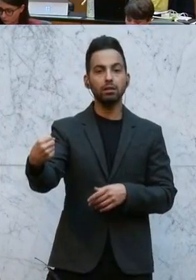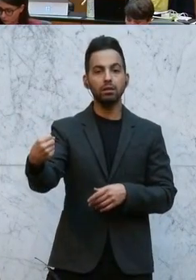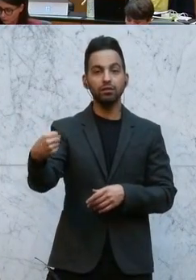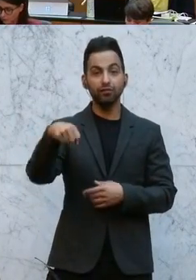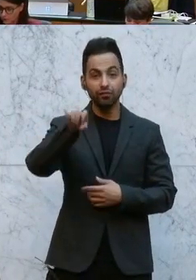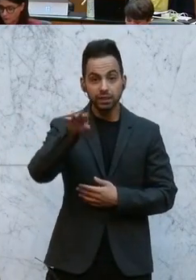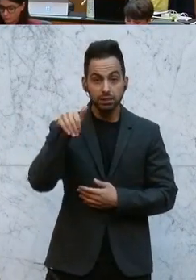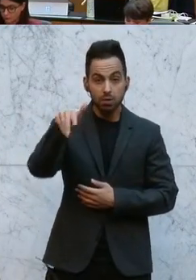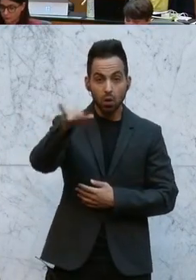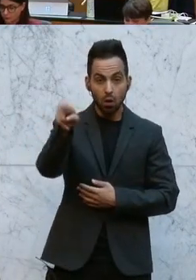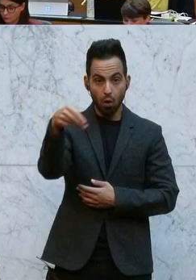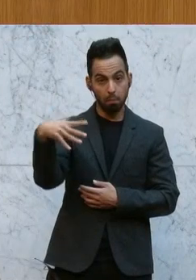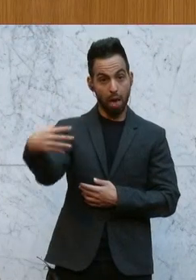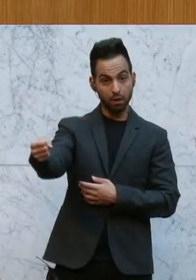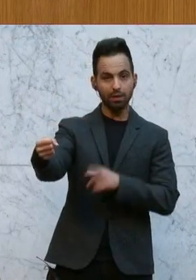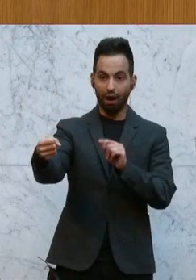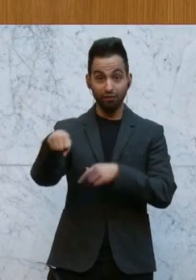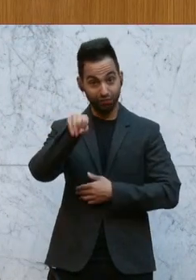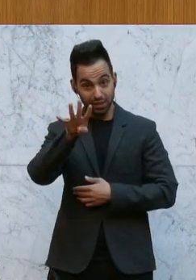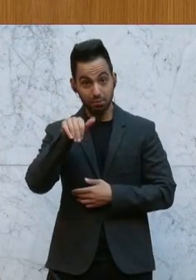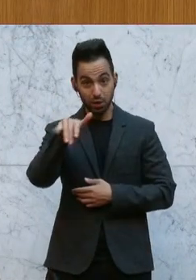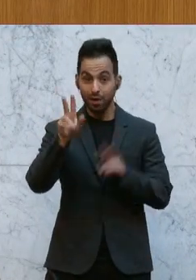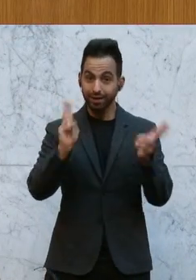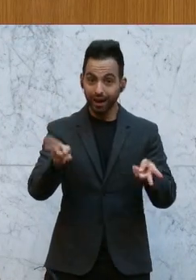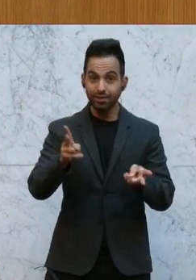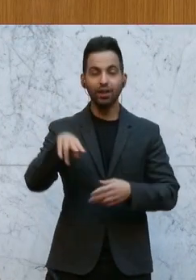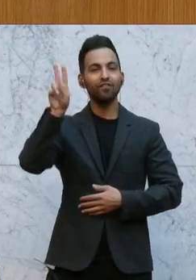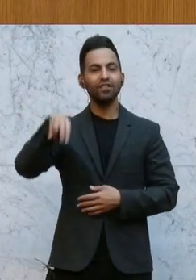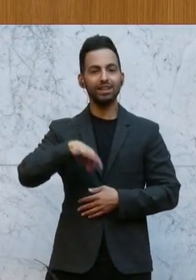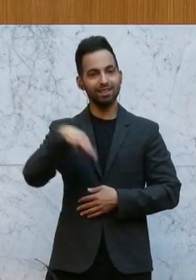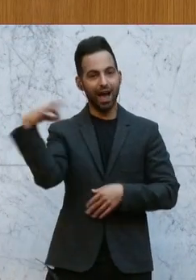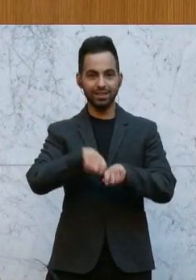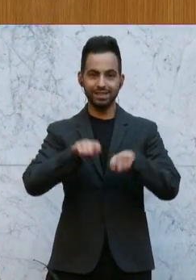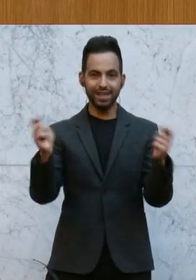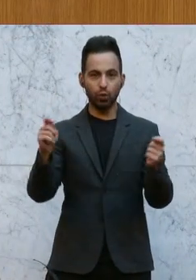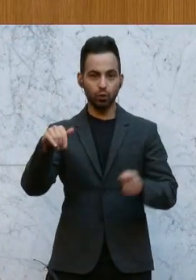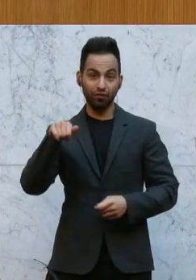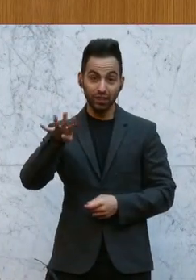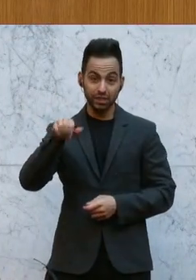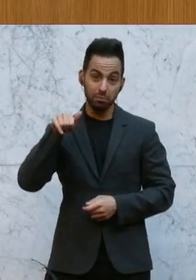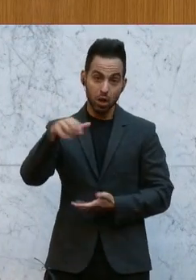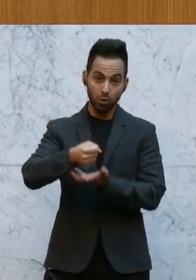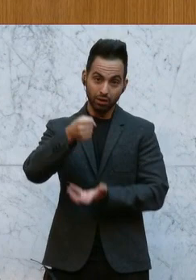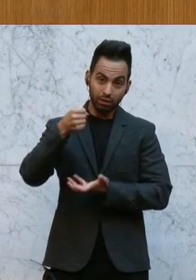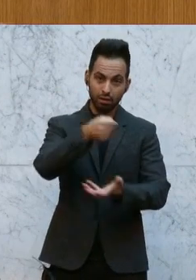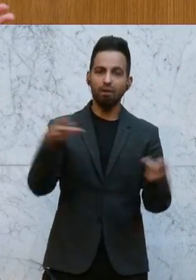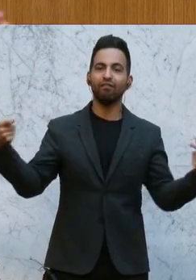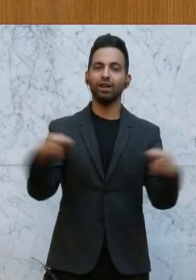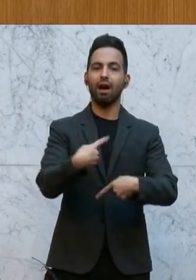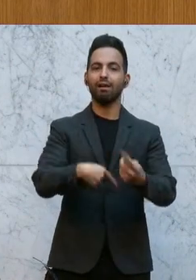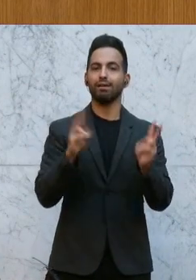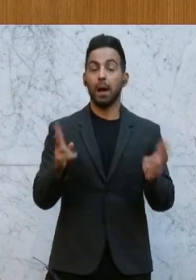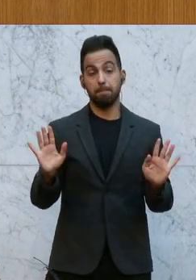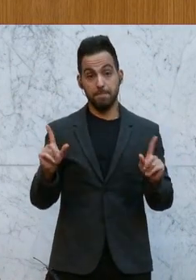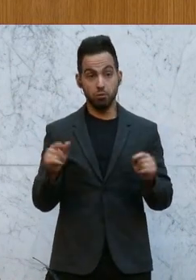14 Millionen Euro, damit könnten wir im Übrigen die Wiener Tageszeitung auf ein langes finanzieren. Also nur zur Frage, da hat